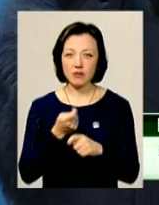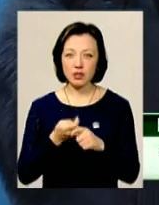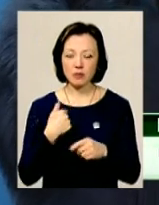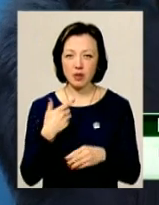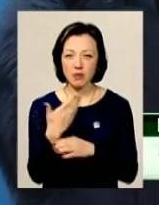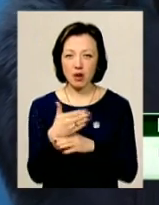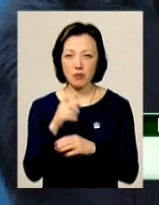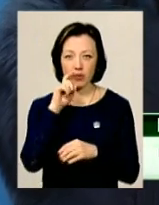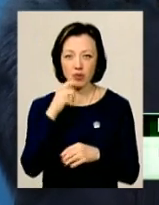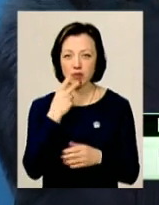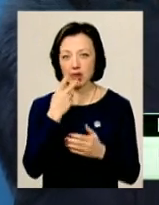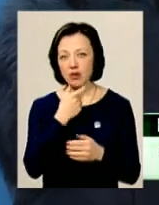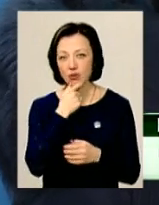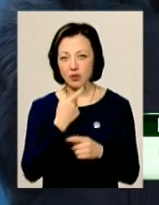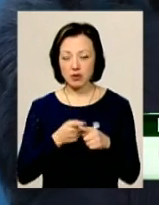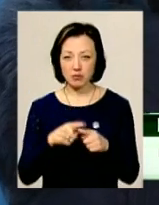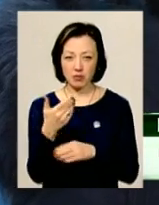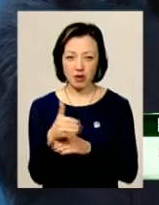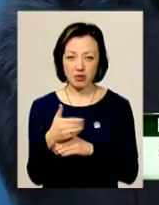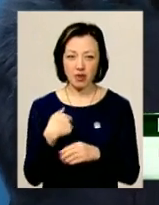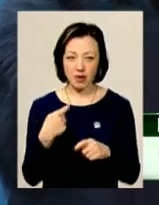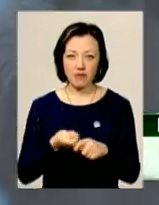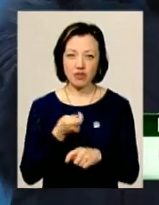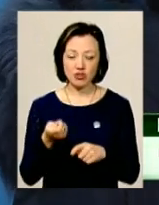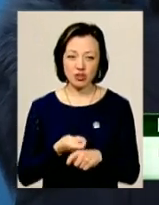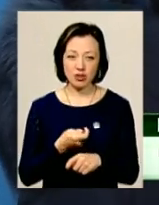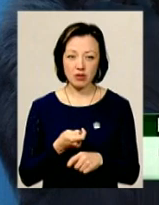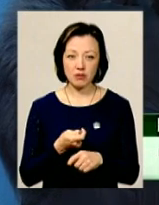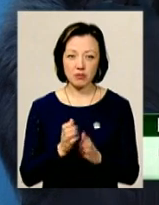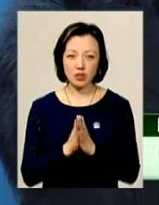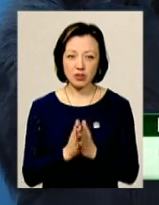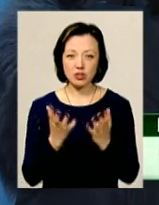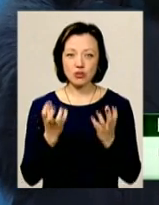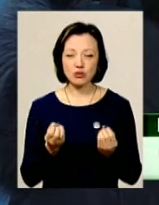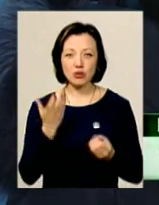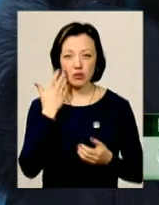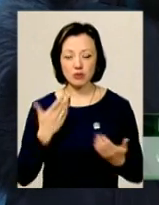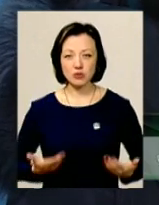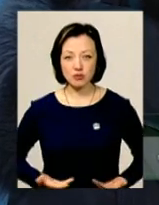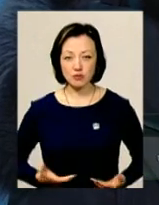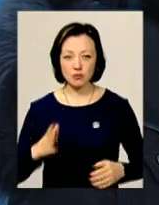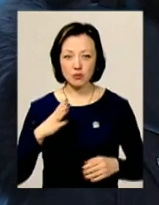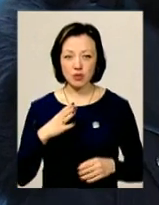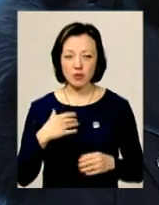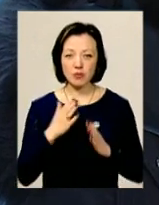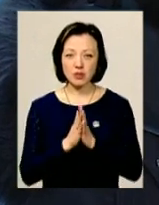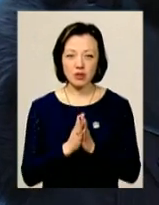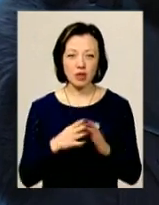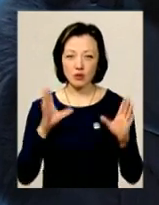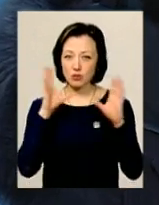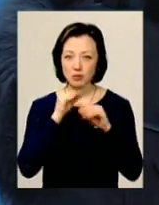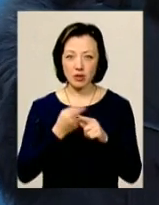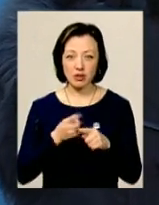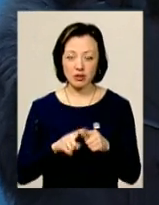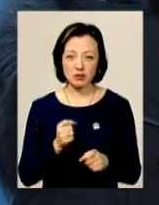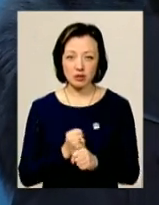щоб я влюбувався цим прапором. Я йому вийшла. Він мене просила ще при житті, але я так, як він мене попросила, я не встила